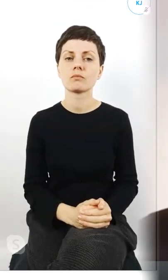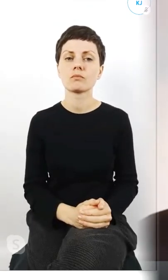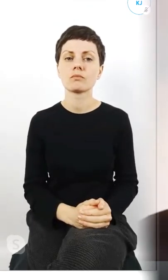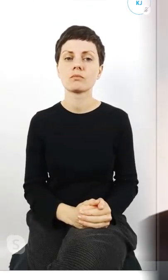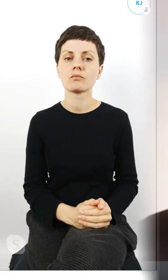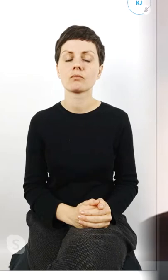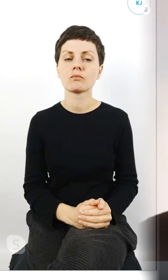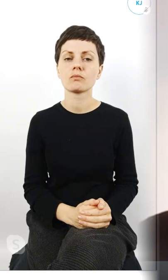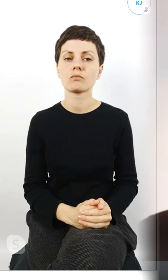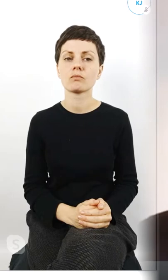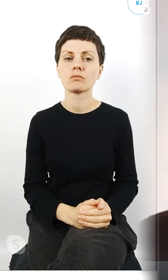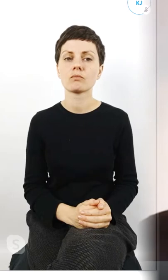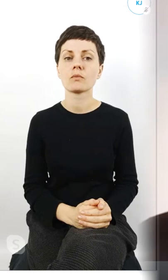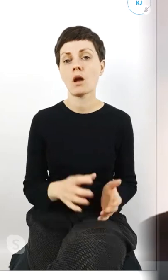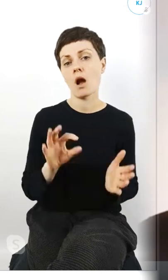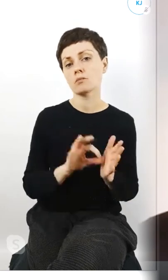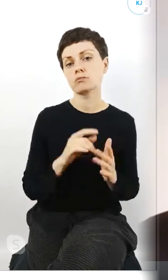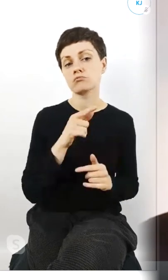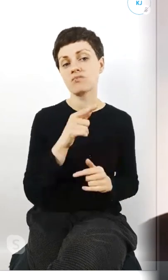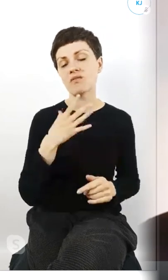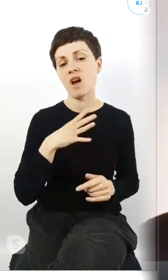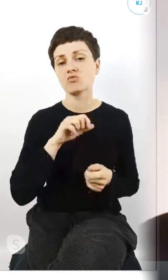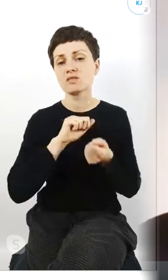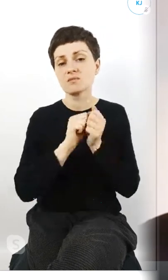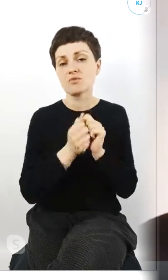byłoby dobrze jakby coś się zmieniło